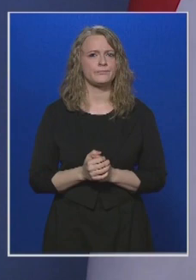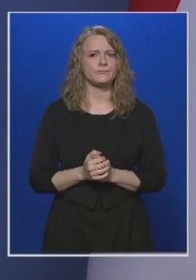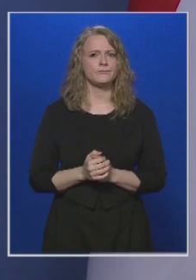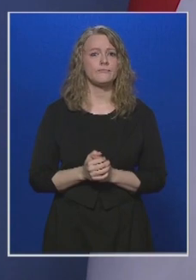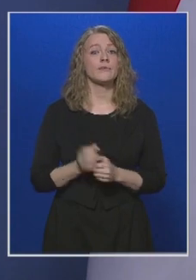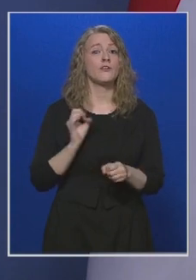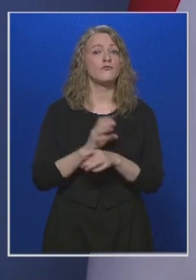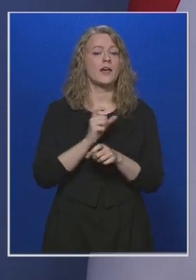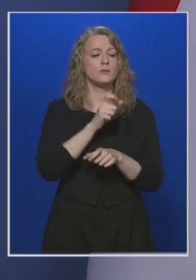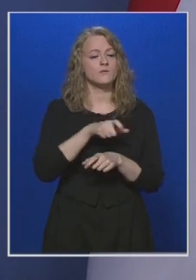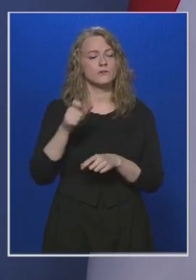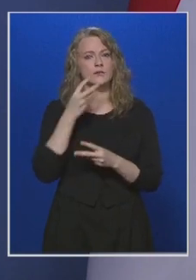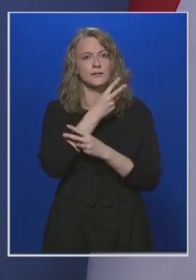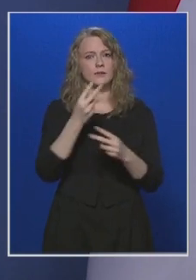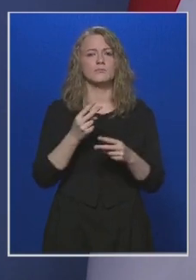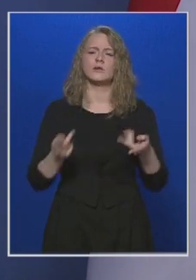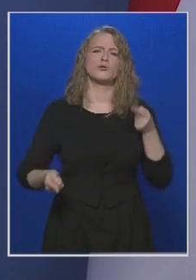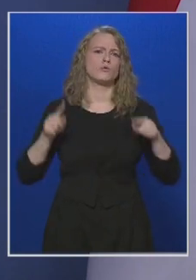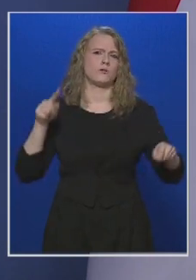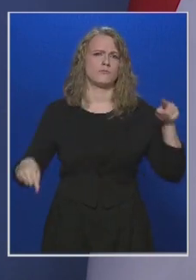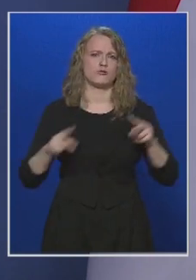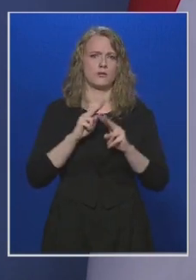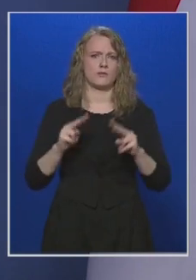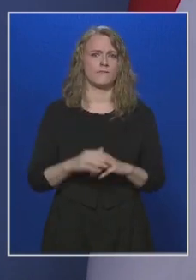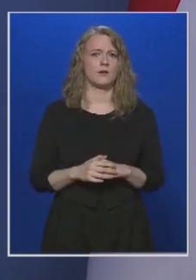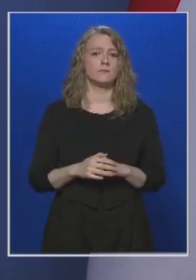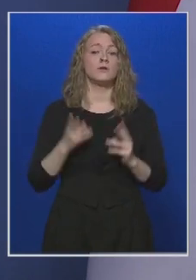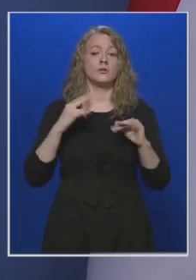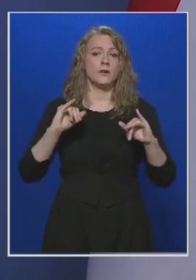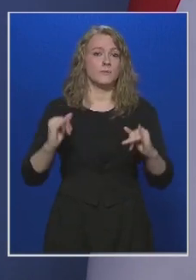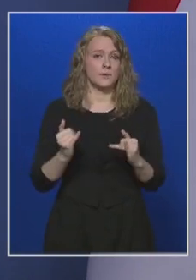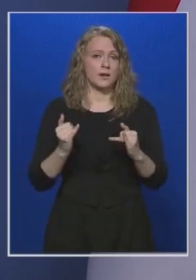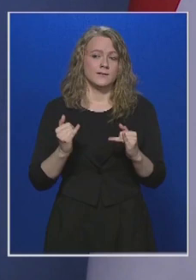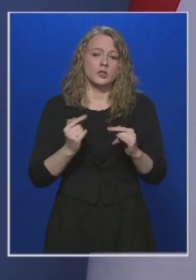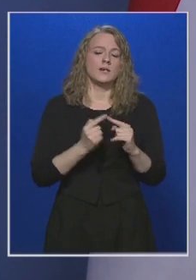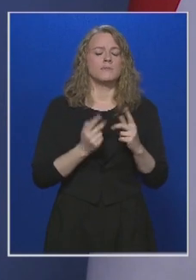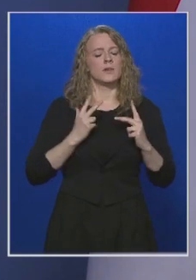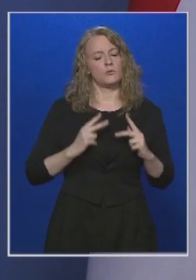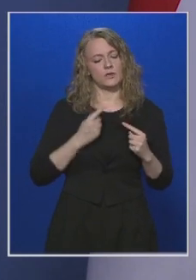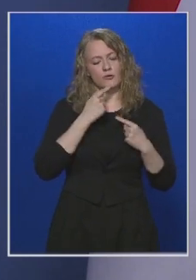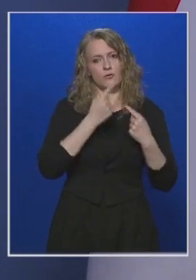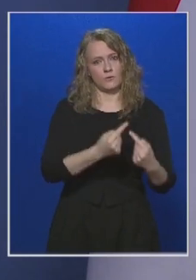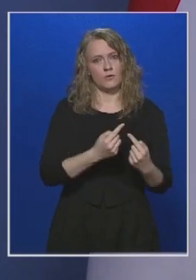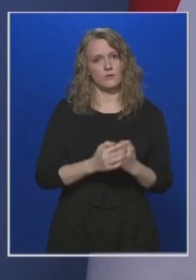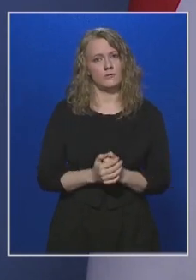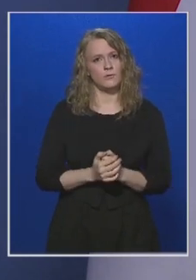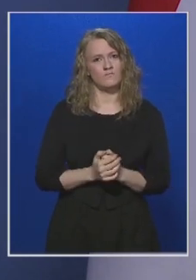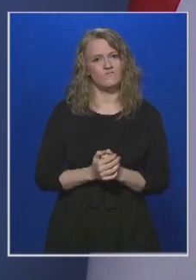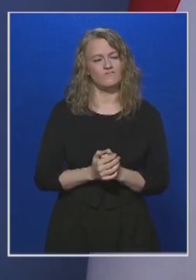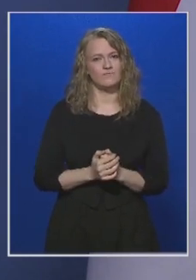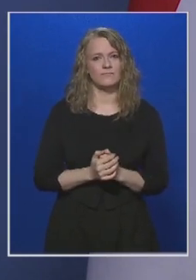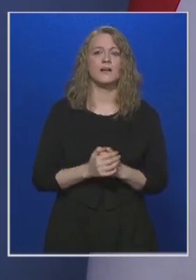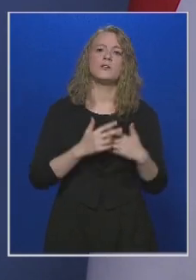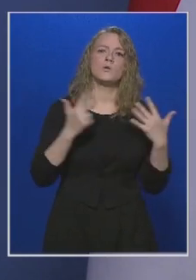fertőzöttek tekintetében is nagyon nagy különbségek vannak. Tehát azt továbbra is részben megnyugtatásul tudjuk mondani, hogy 80